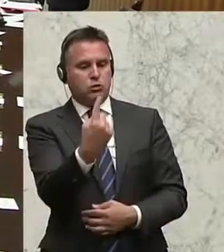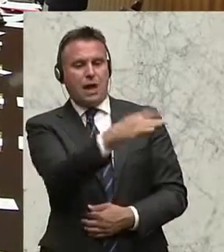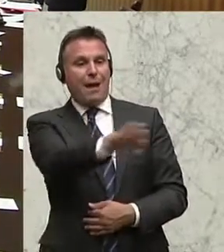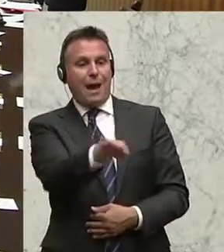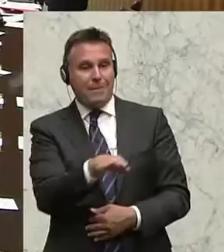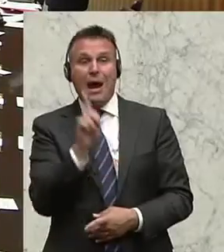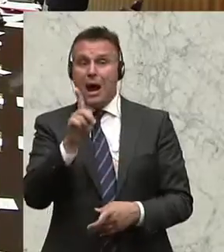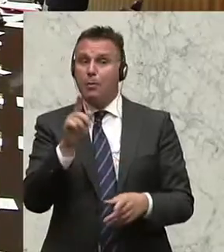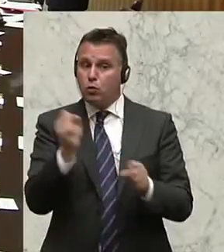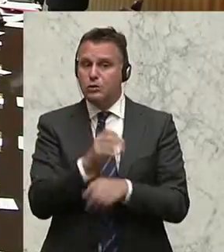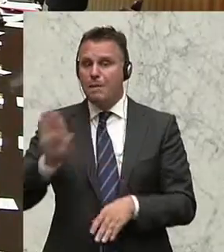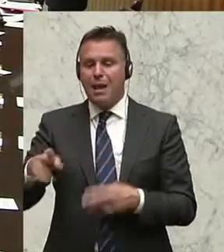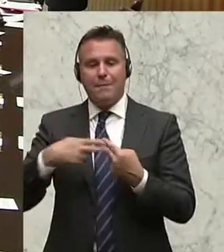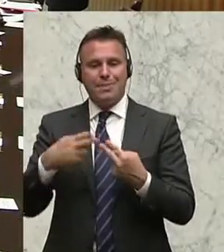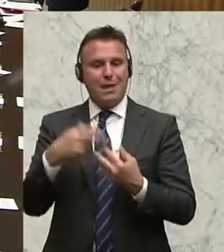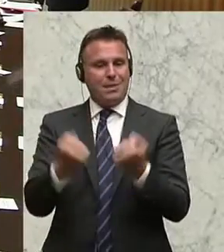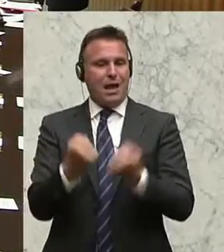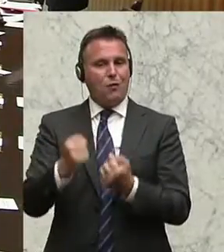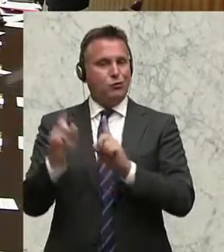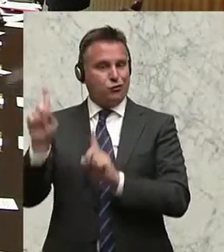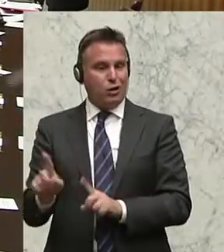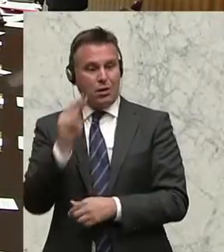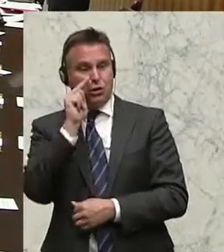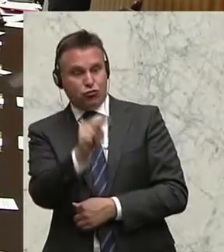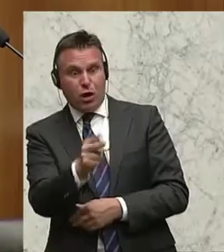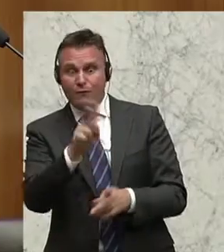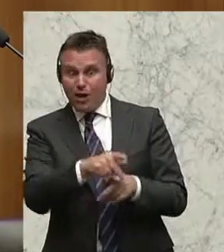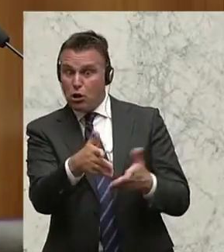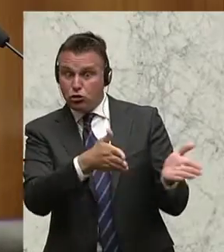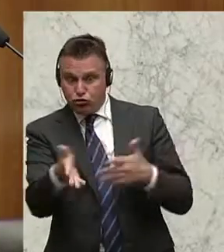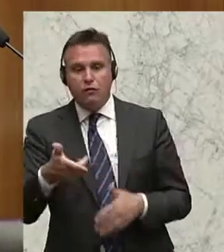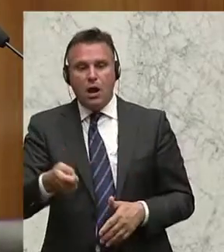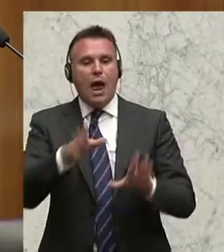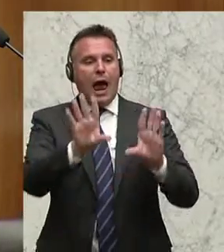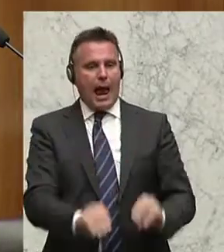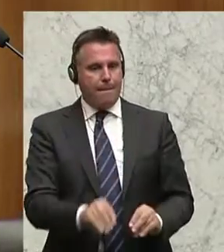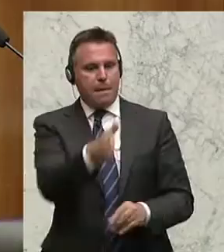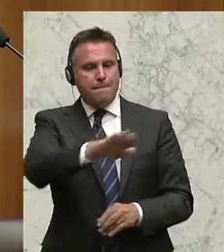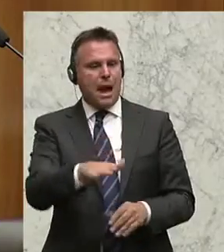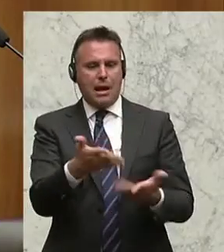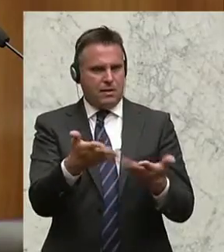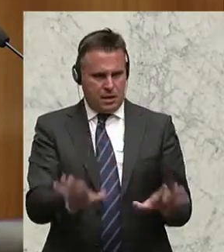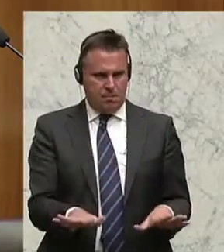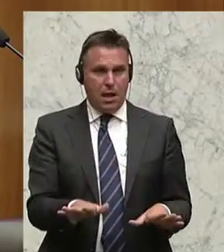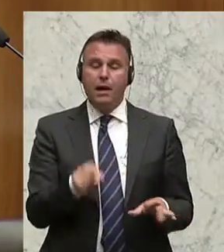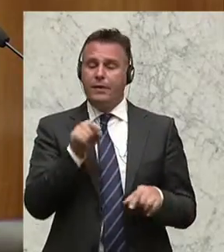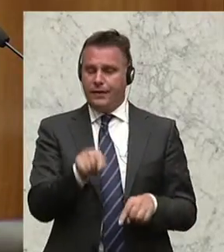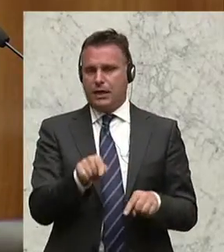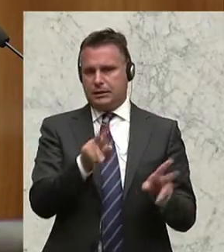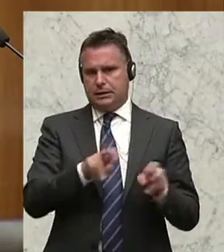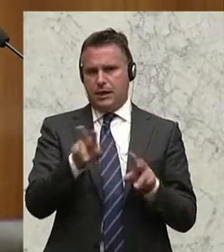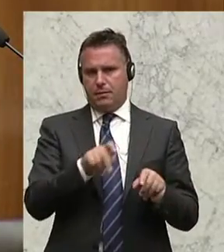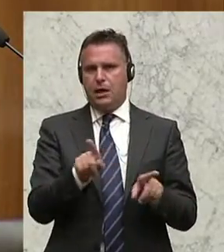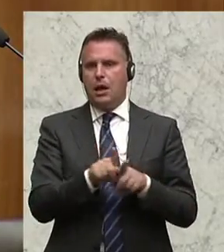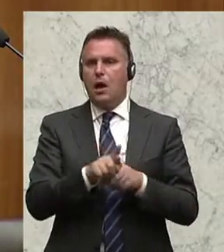sein muss, neben dem Fahrzeug den Einparkvorgang abzubrechen. Das sind die Dinge, um die es derzeit geht. Es geht